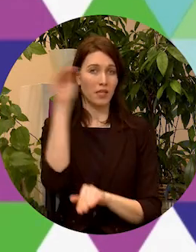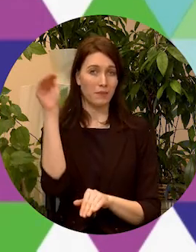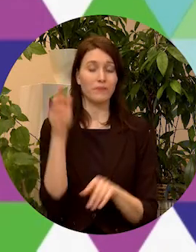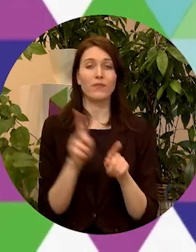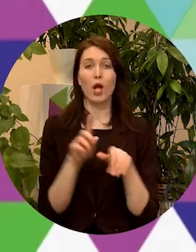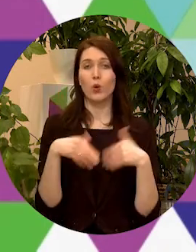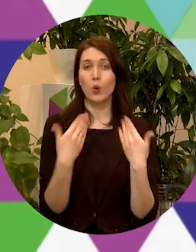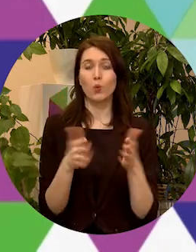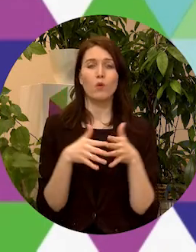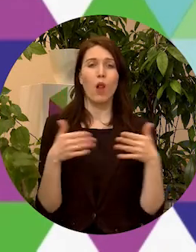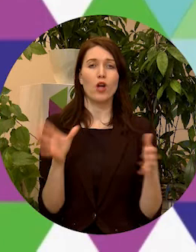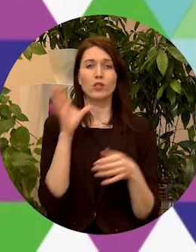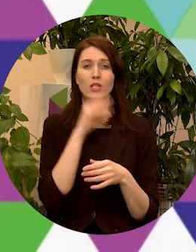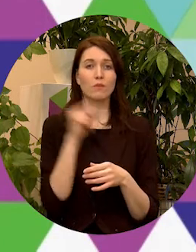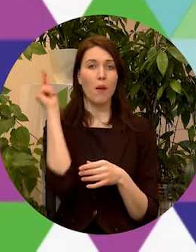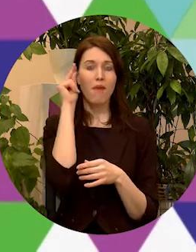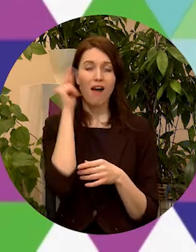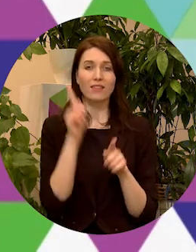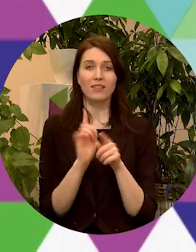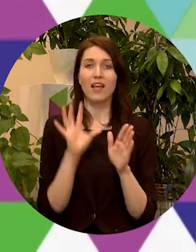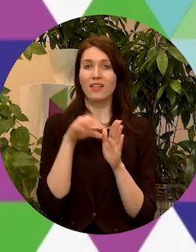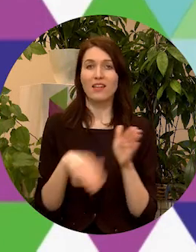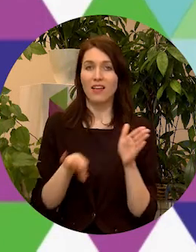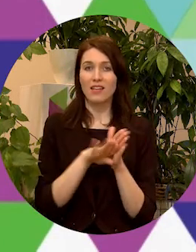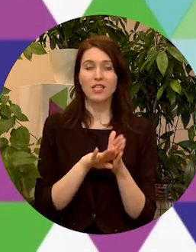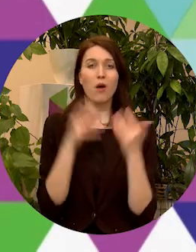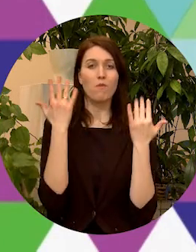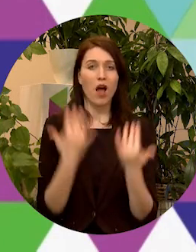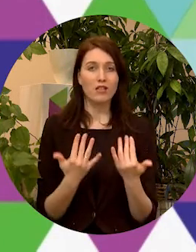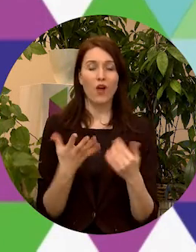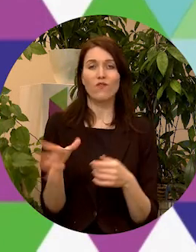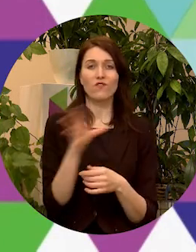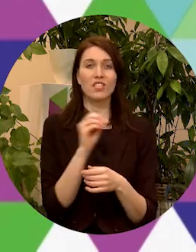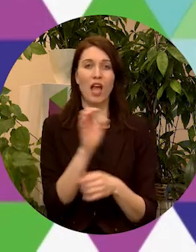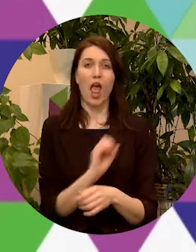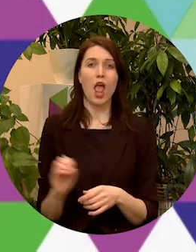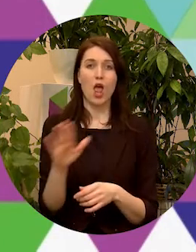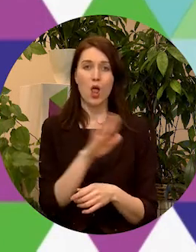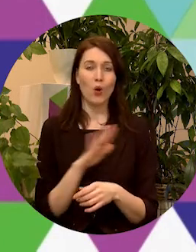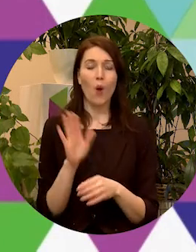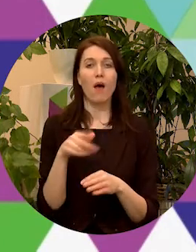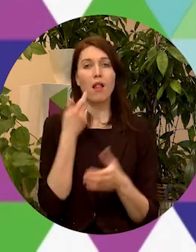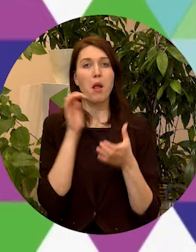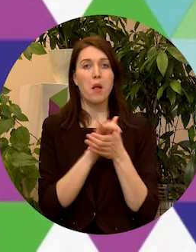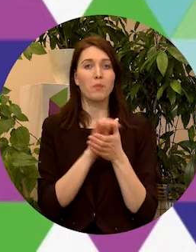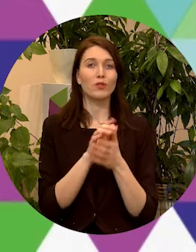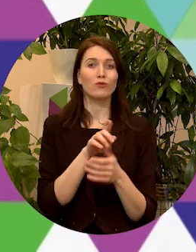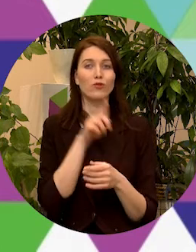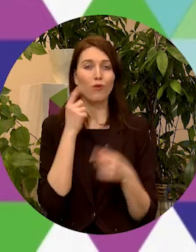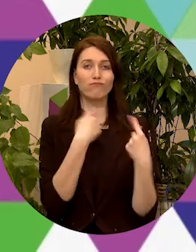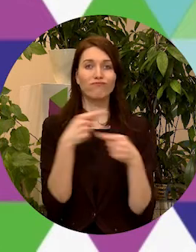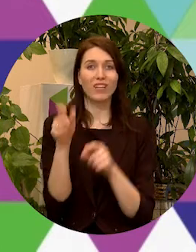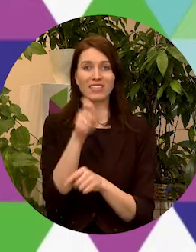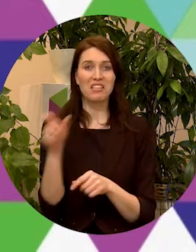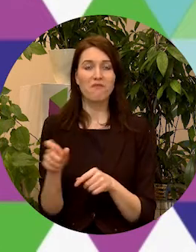sniegs arī plašs iespējas mācīties un iesaistīties pasākumos visā Eiropā, lai iepazītu jaunus cilvēkus un